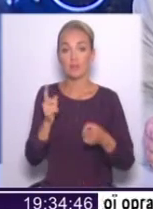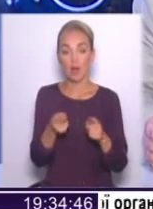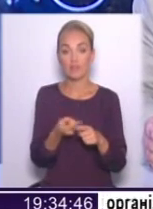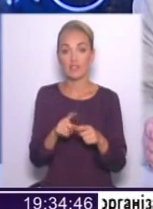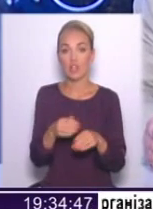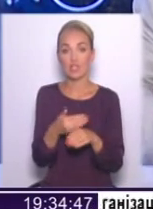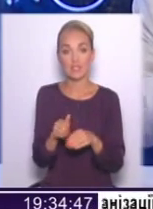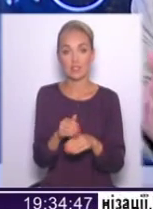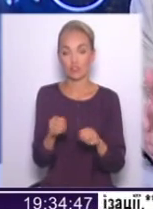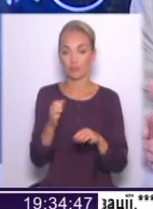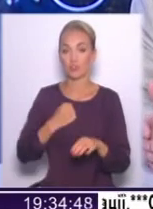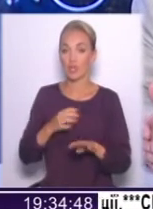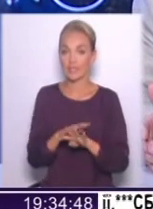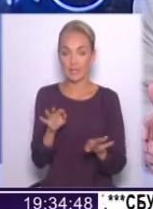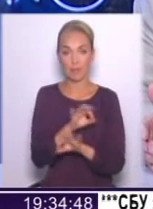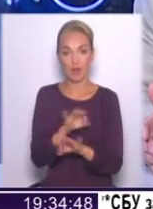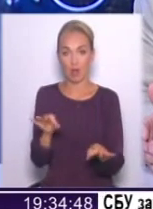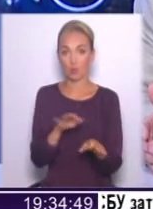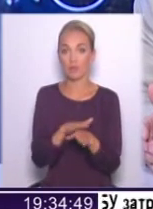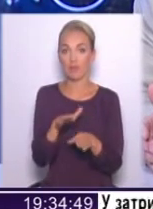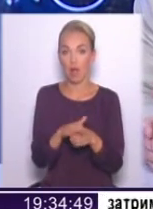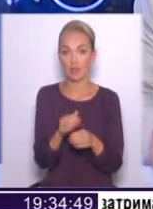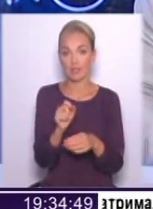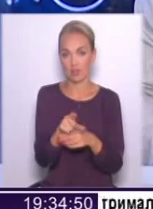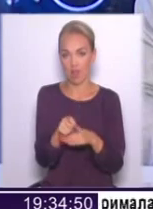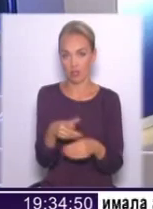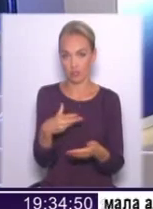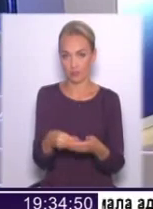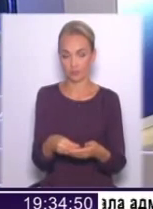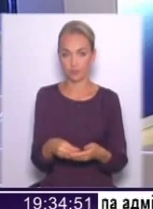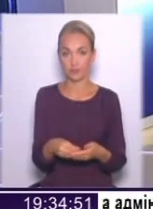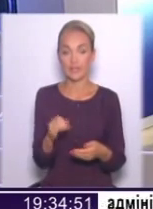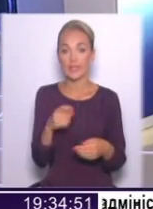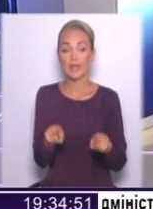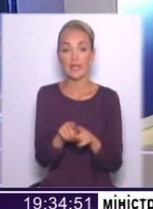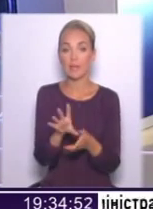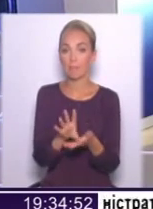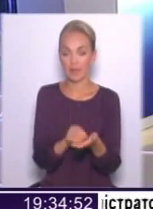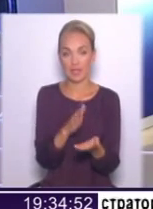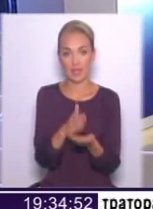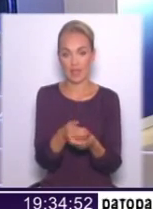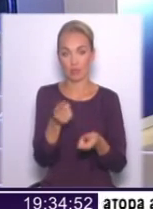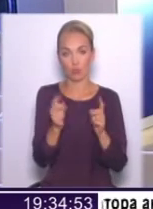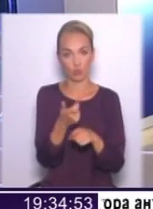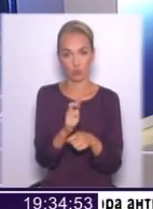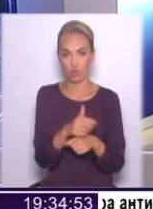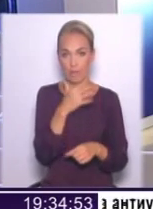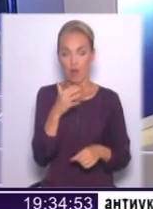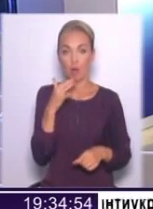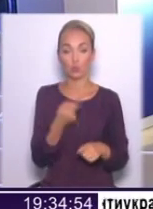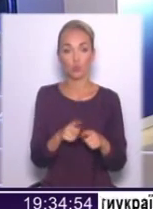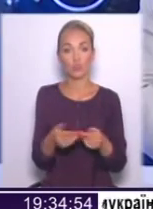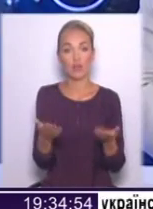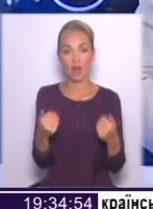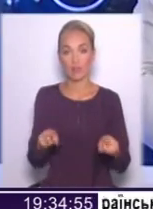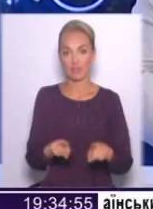прекрасно справлялась і прекрасно справилась з тими задачами, які перед ними стояли. І таких випадків... Таких прикладів, так, є, є насправді дуже багато. Тому давайте